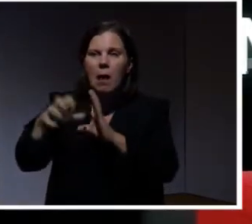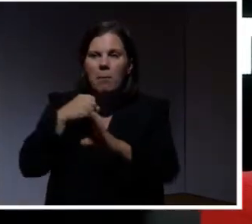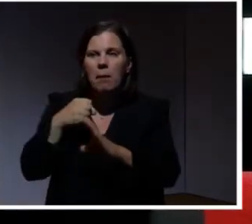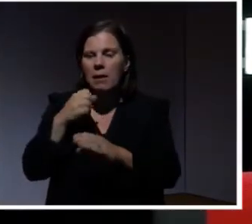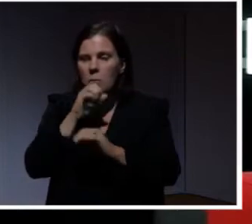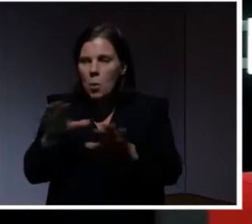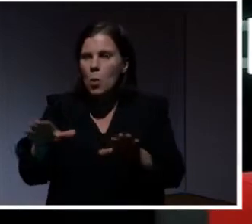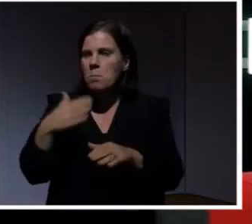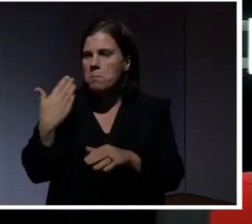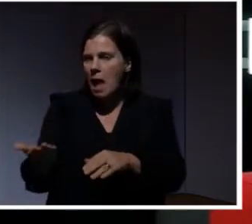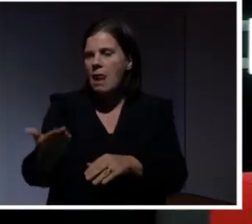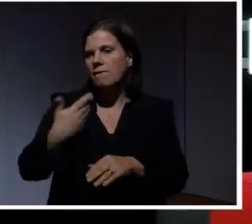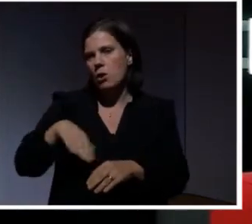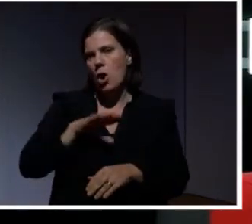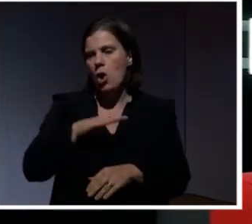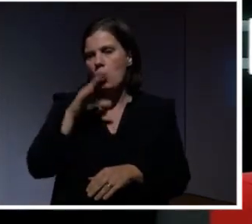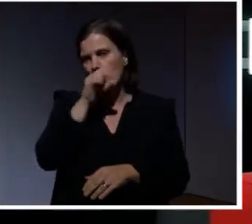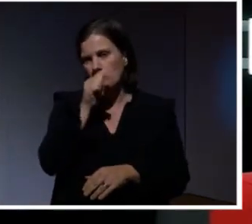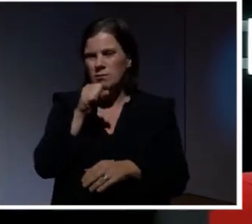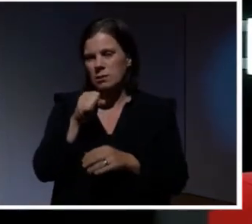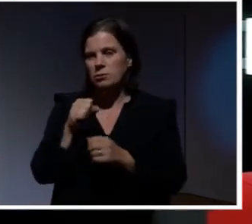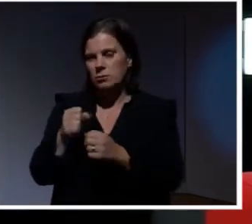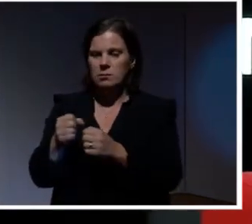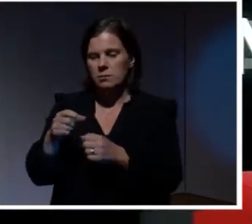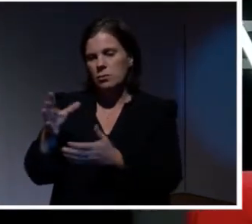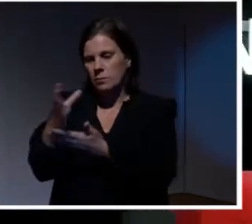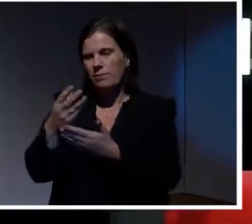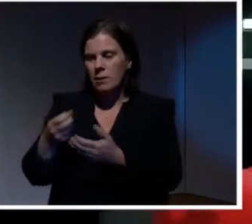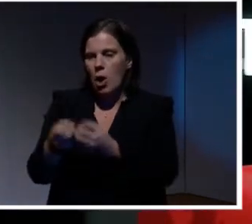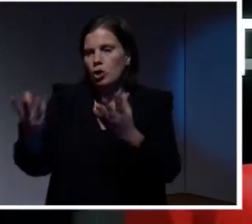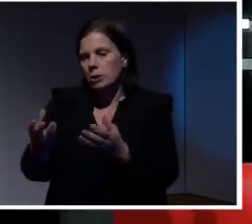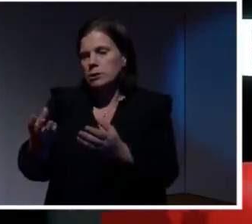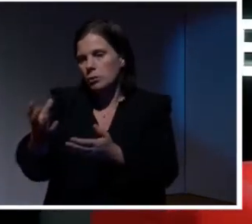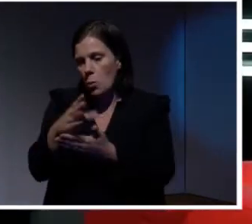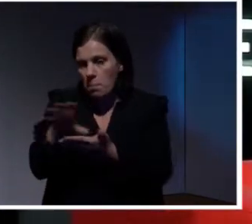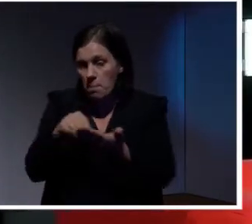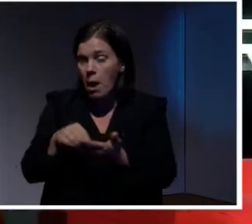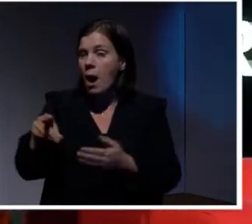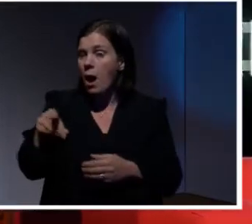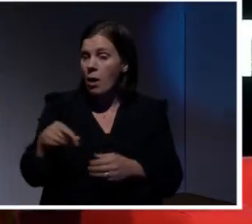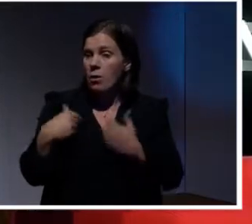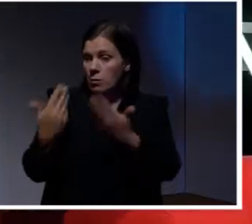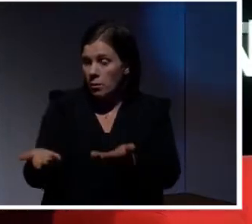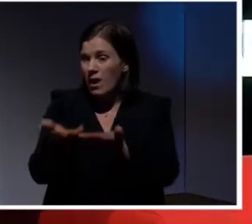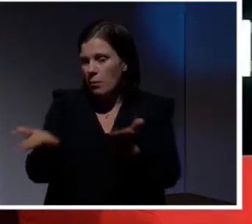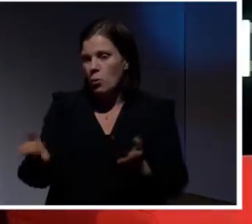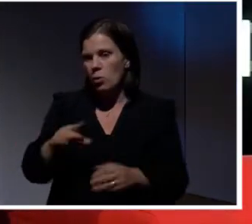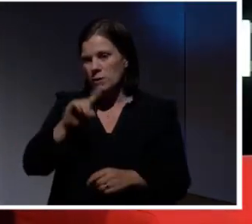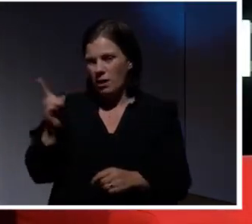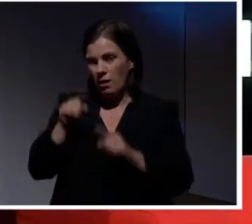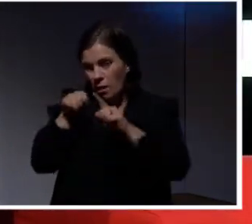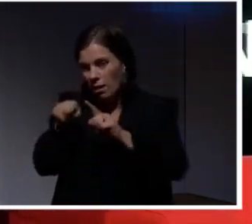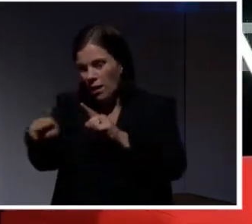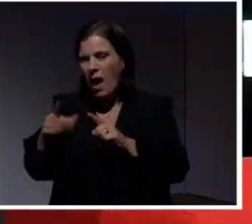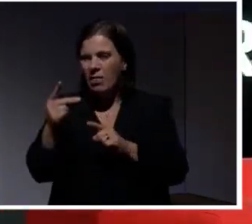Och ber om en lösensumma. Det kan ingen tacka nej till. Det är små investeringar. oftast använder man någon annan system. Och utrustning för att göra de här hacken.